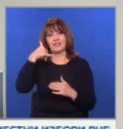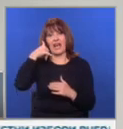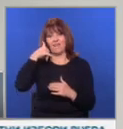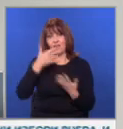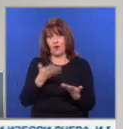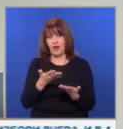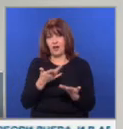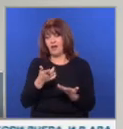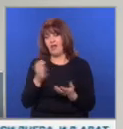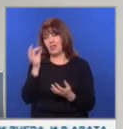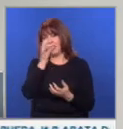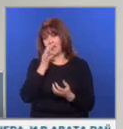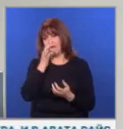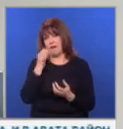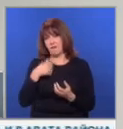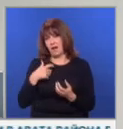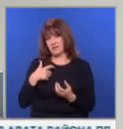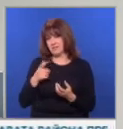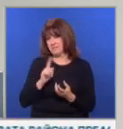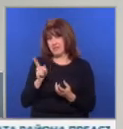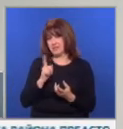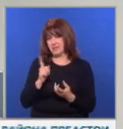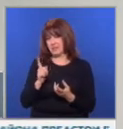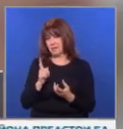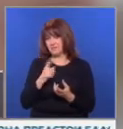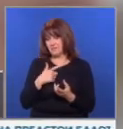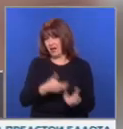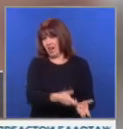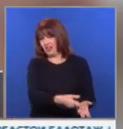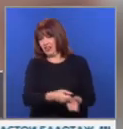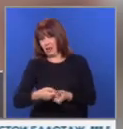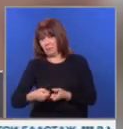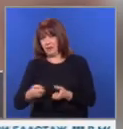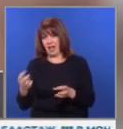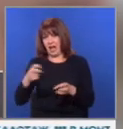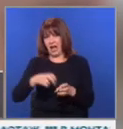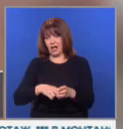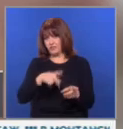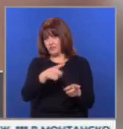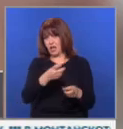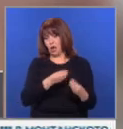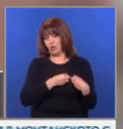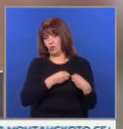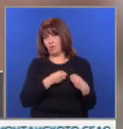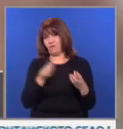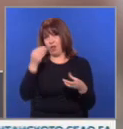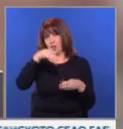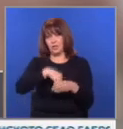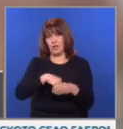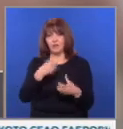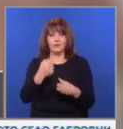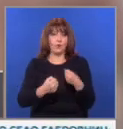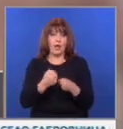където те говорят дърпания, кракатен, са се влъчили по пътя и такива. Тя доброволно се качи в колата.